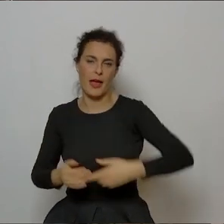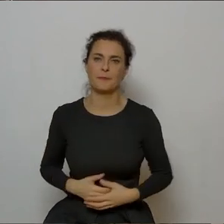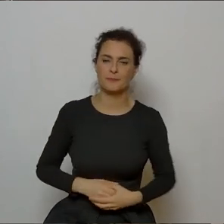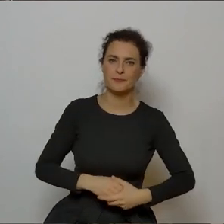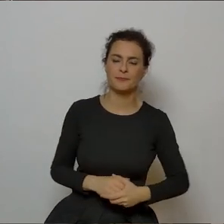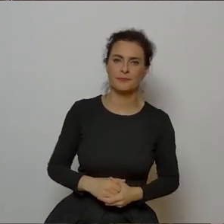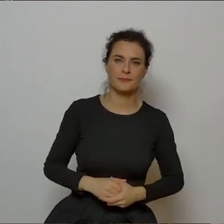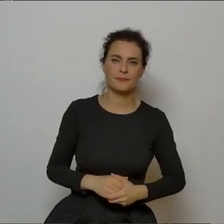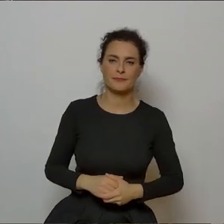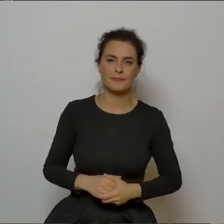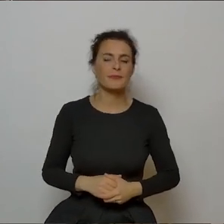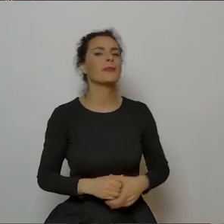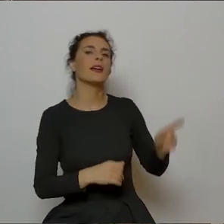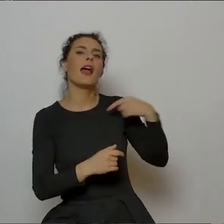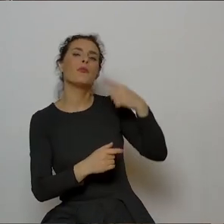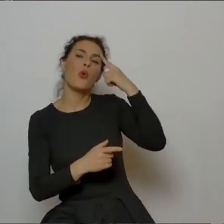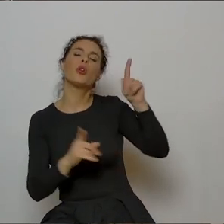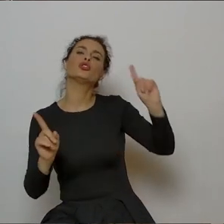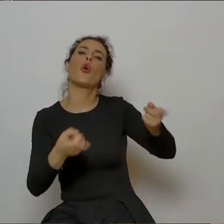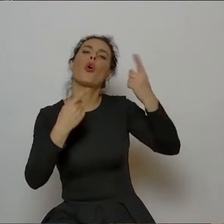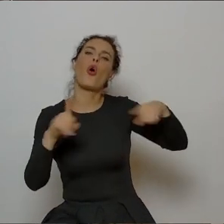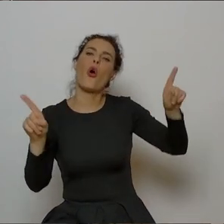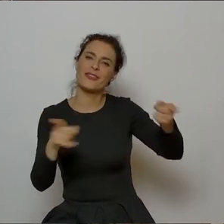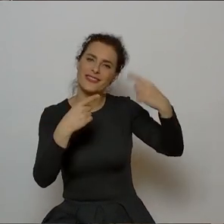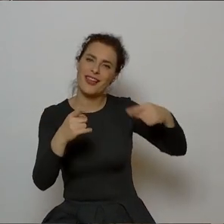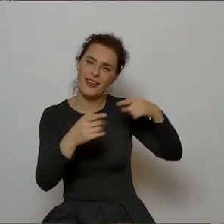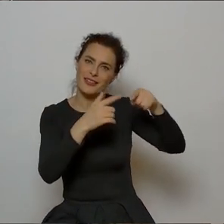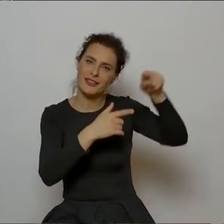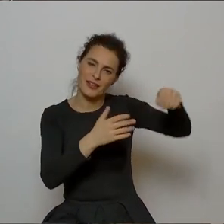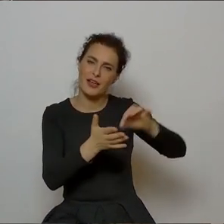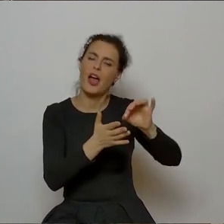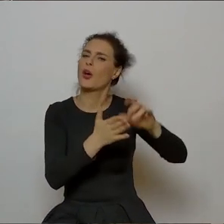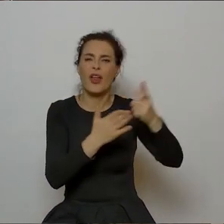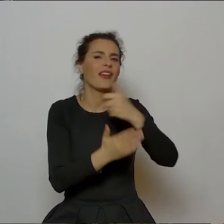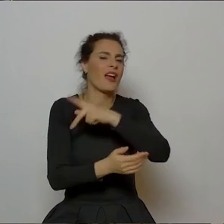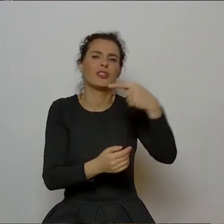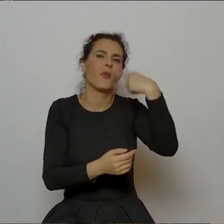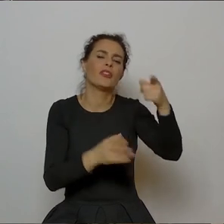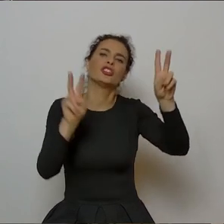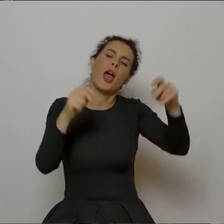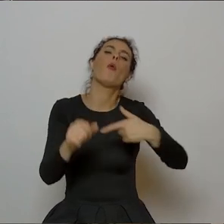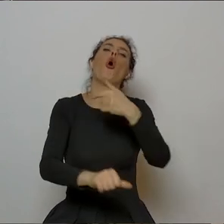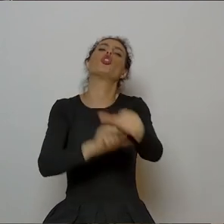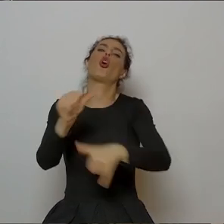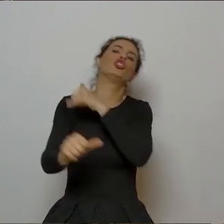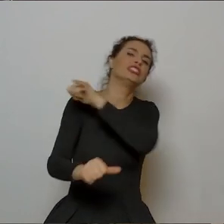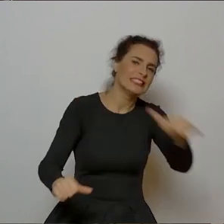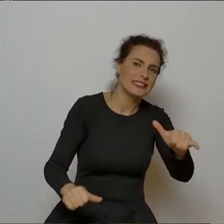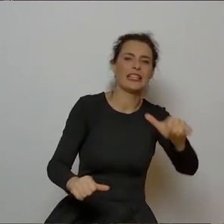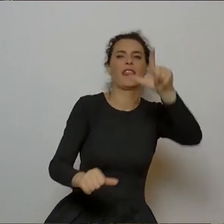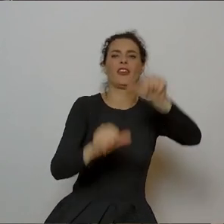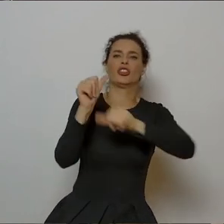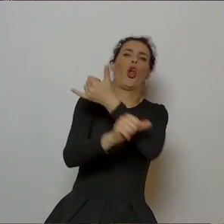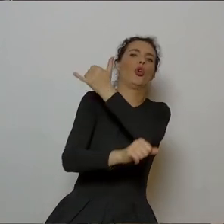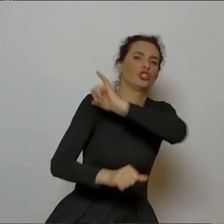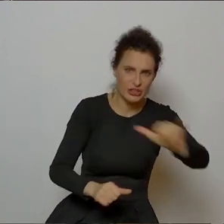pomysł tego koncertu, ja wiem, że zawsze każdy powie, że to dlatego, że mamy rocznicę dwusetną, ale